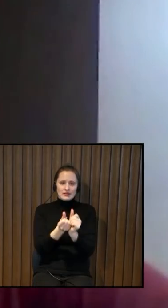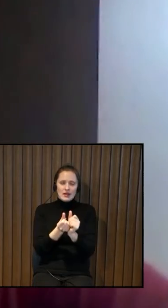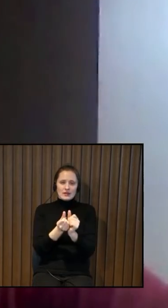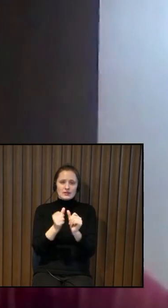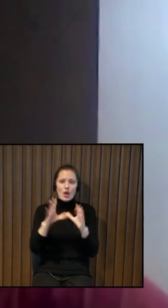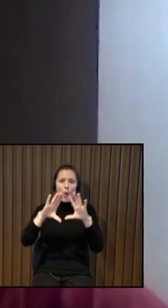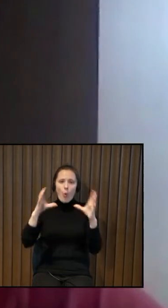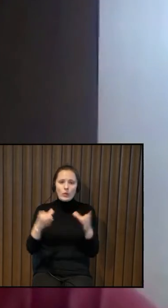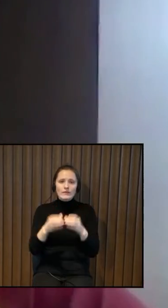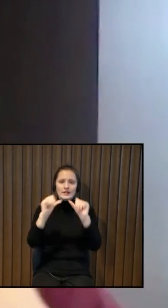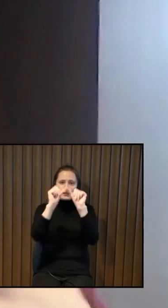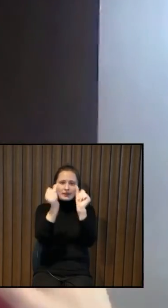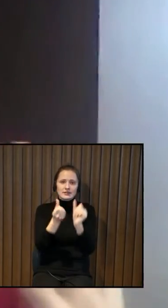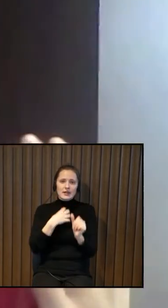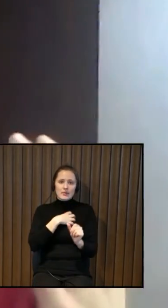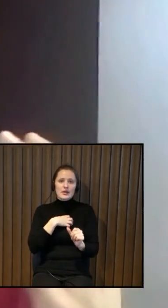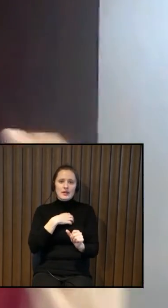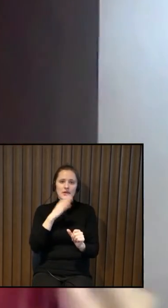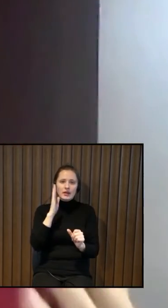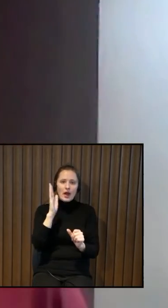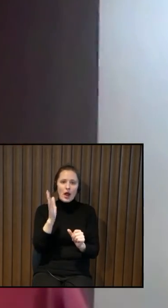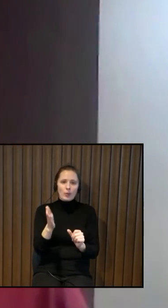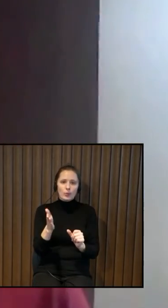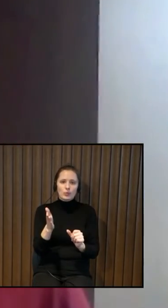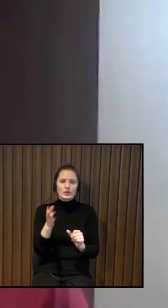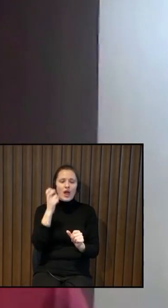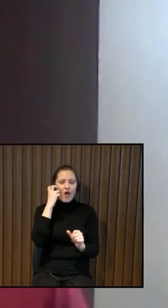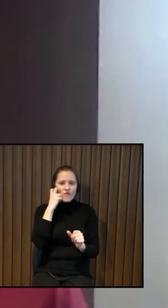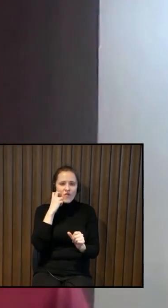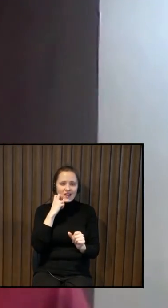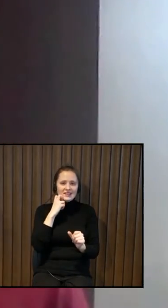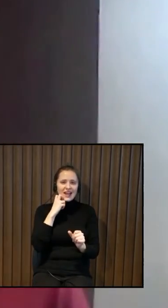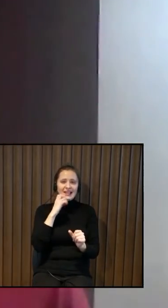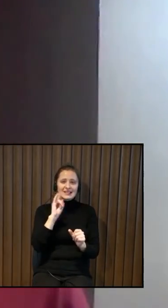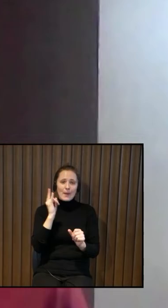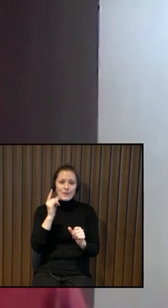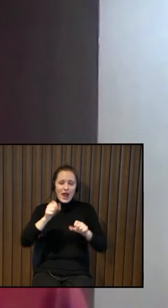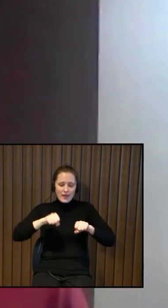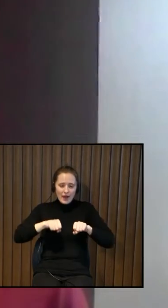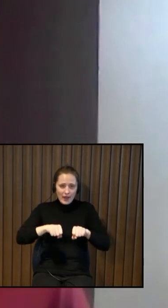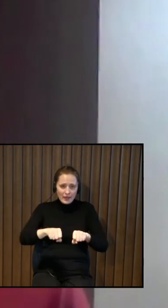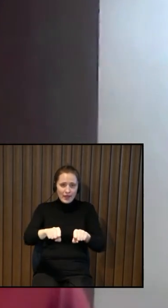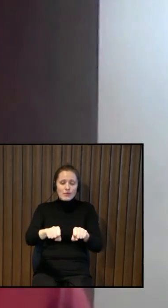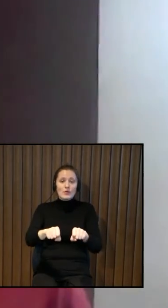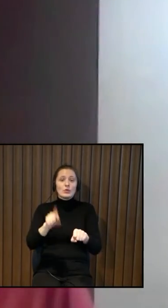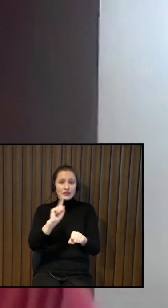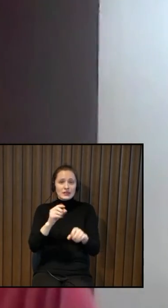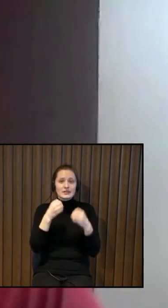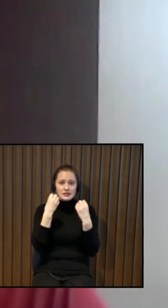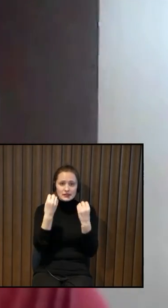jābūt tādam, ka vecāks ar bērnu ratiem aizbrauc, un viņam ir skaidrs,